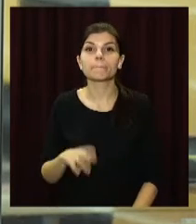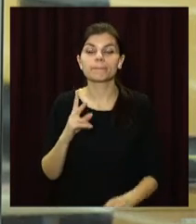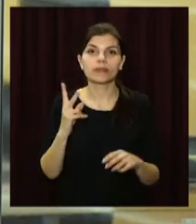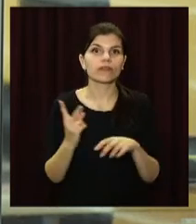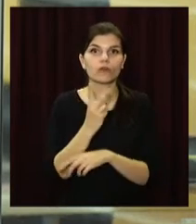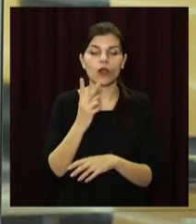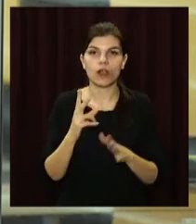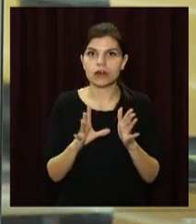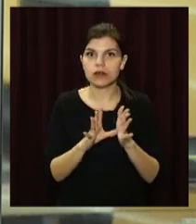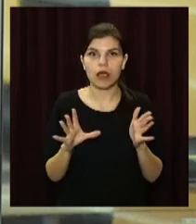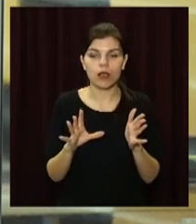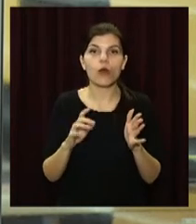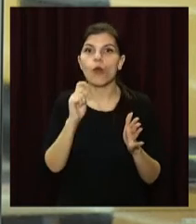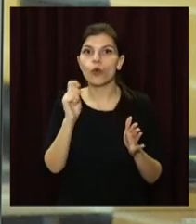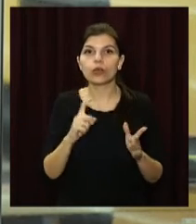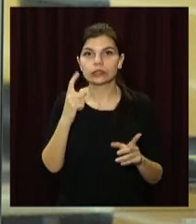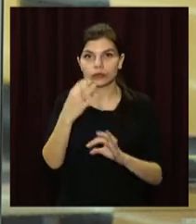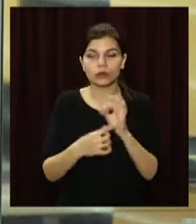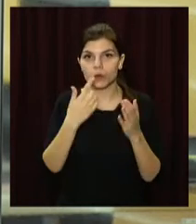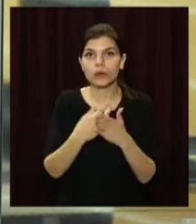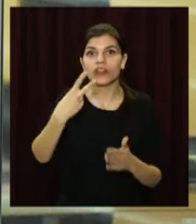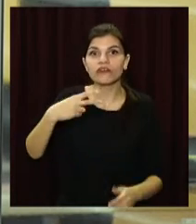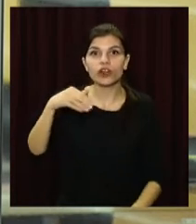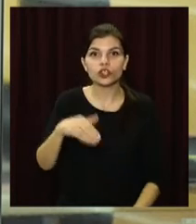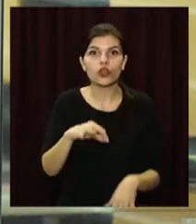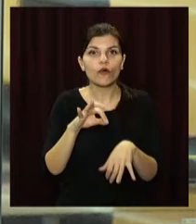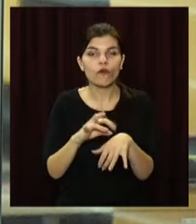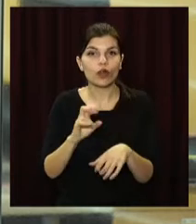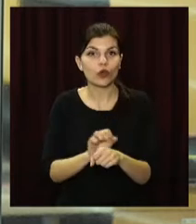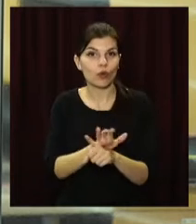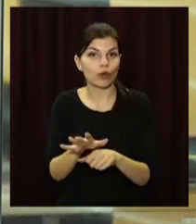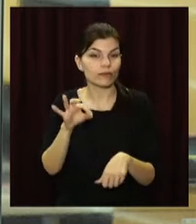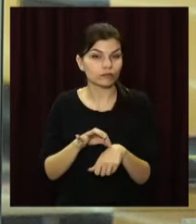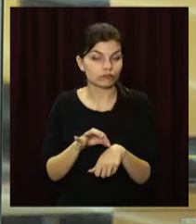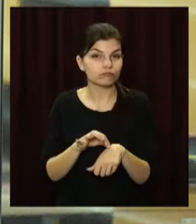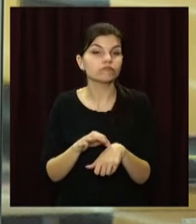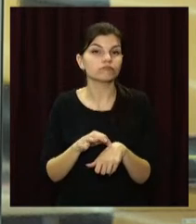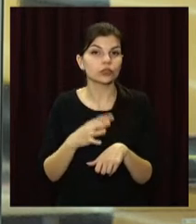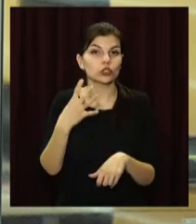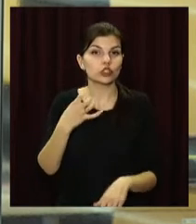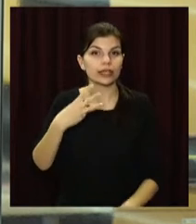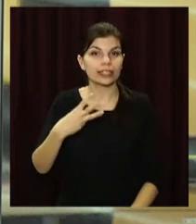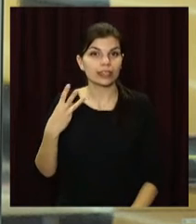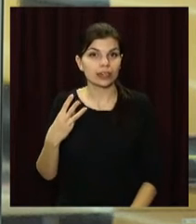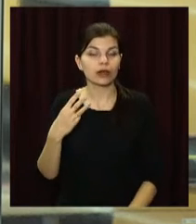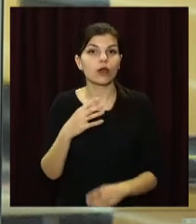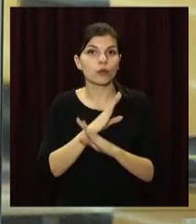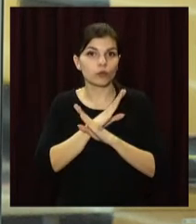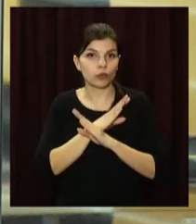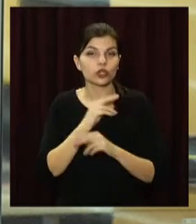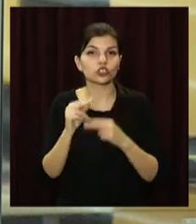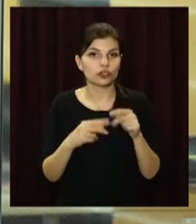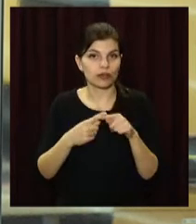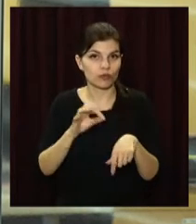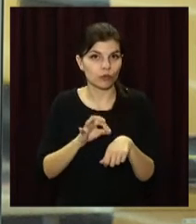Подвійний антирекорд. В Україні за добу майже 20 тисяч захворілих на коронавірус. 433 людини померли через